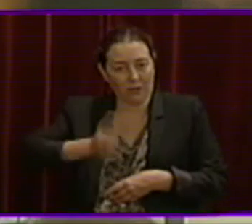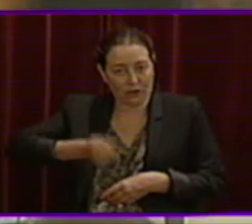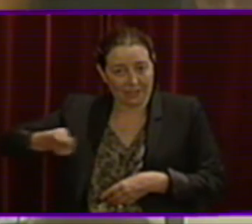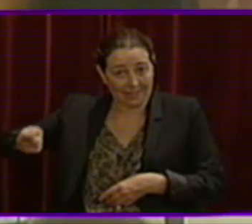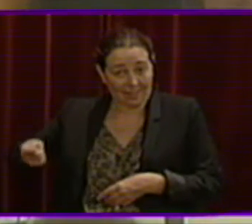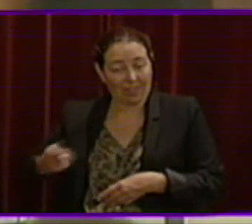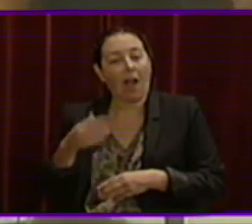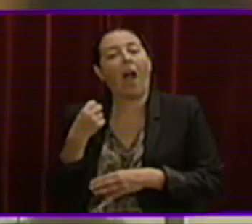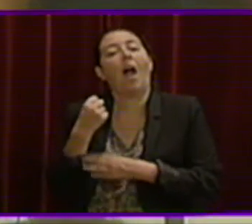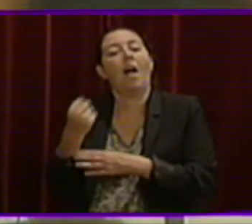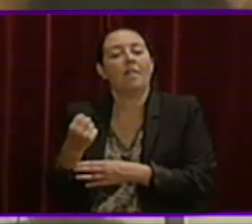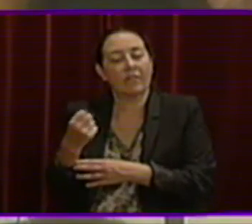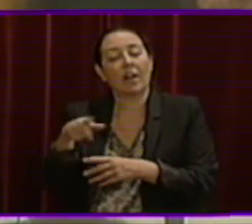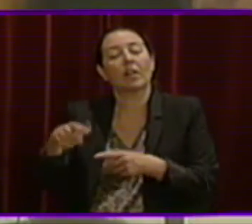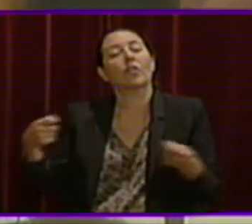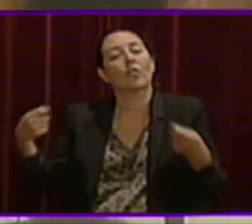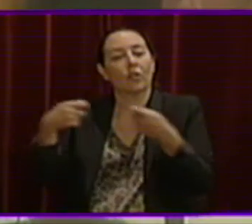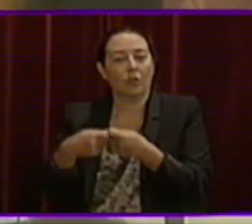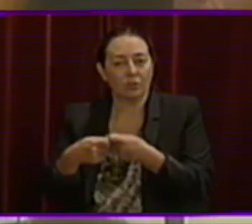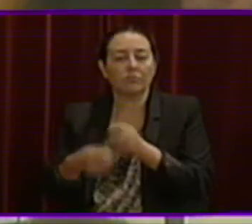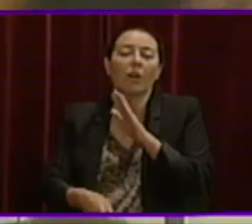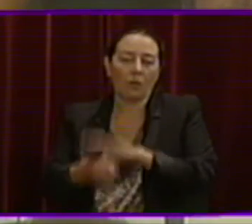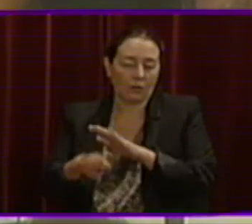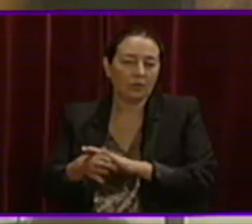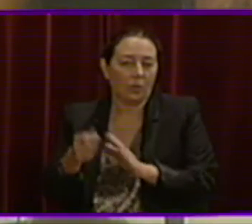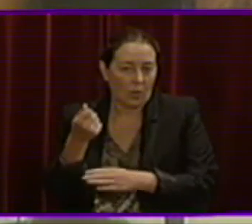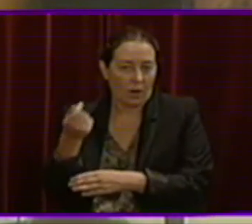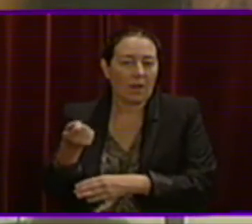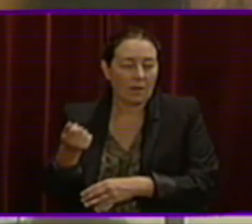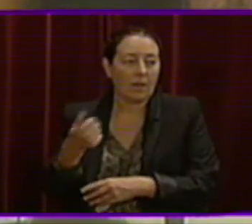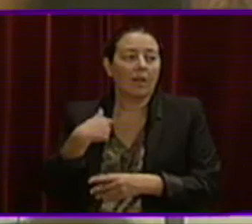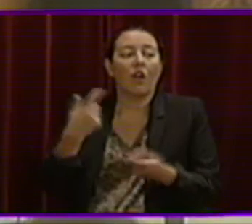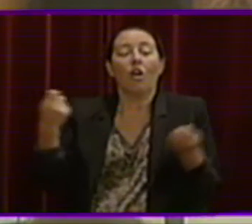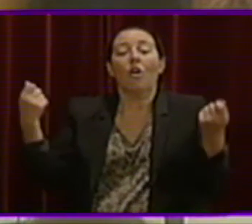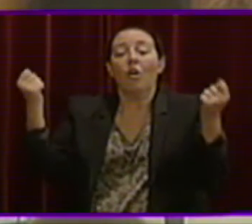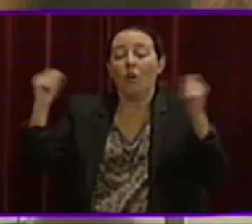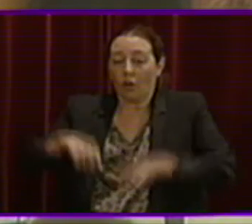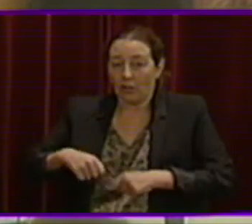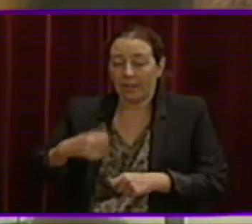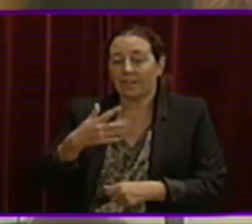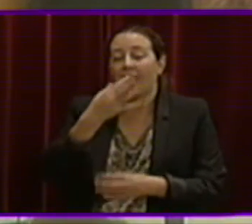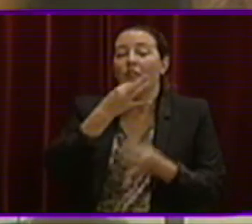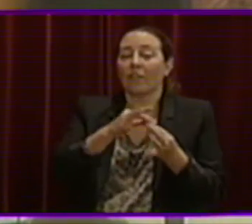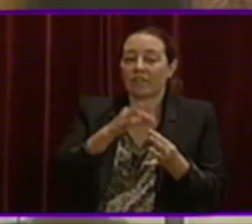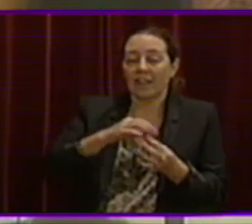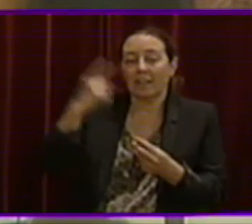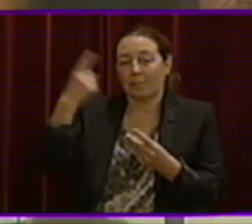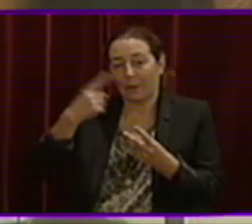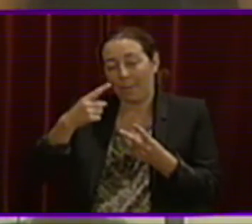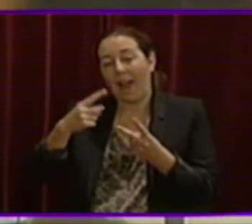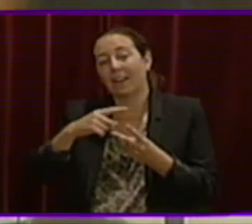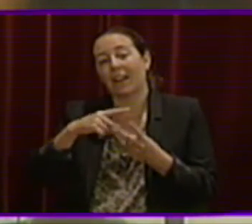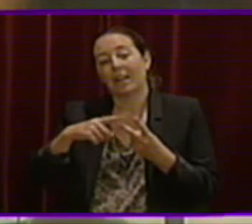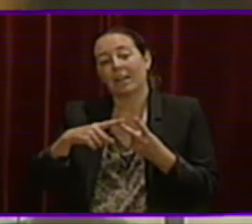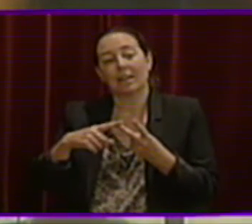donen suport a que realment aquest tipus de centres s volien concertar. I tenim concertat infantil, primària, i se té concertat